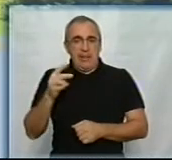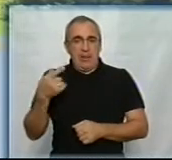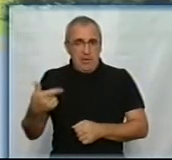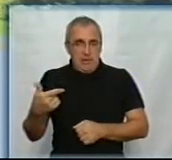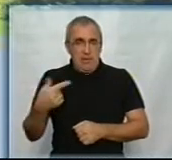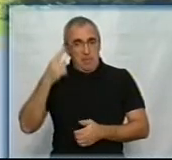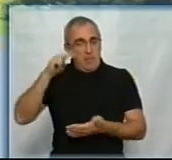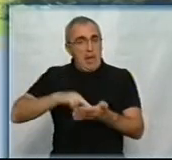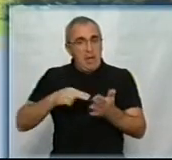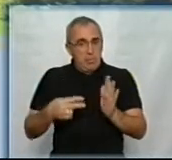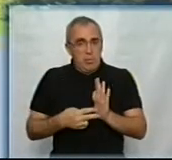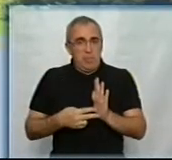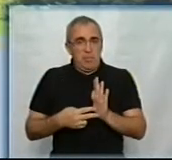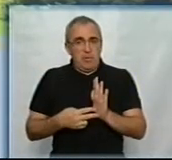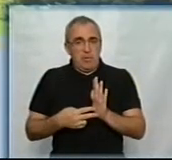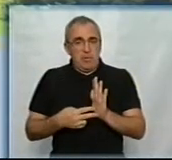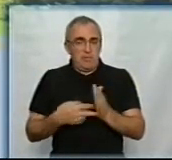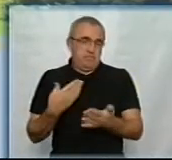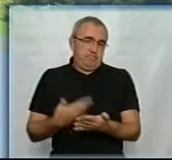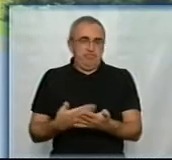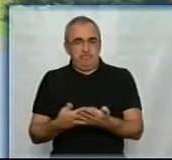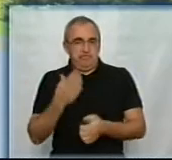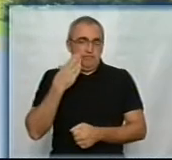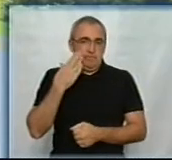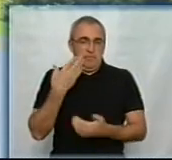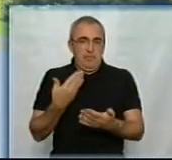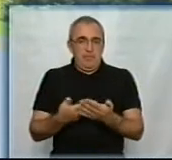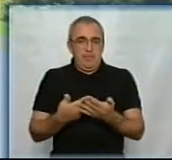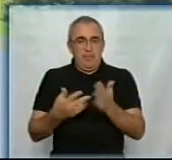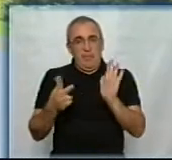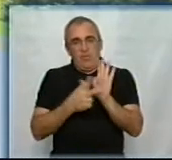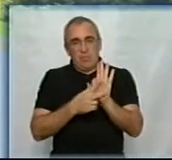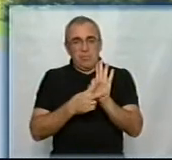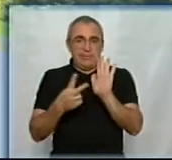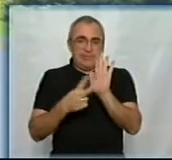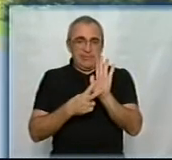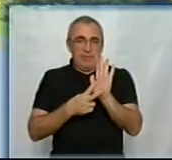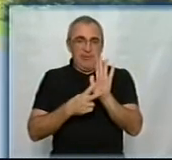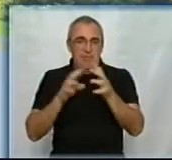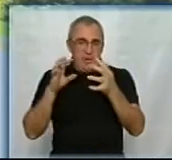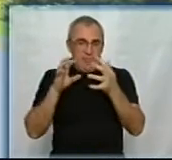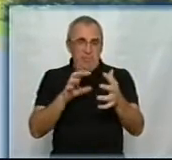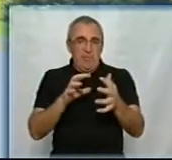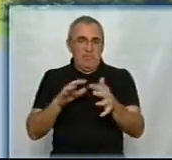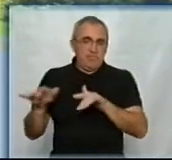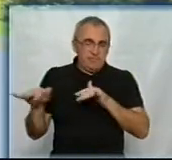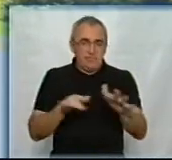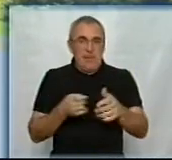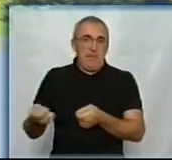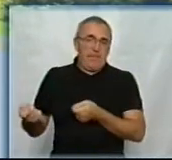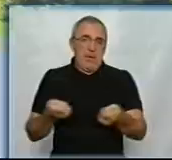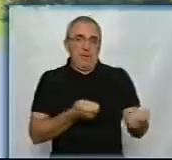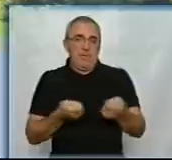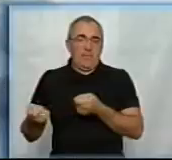ми плануємо десь біля 8-7 транспортних таких засобів задіяти на перевезення